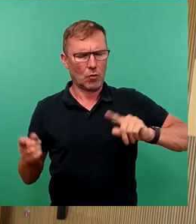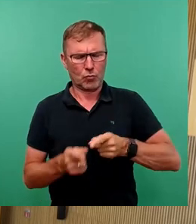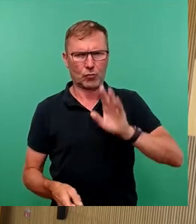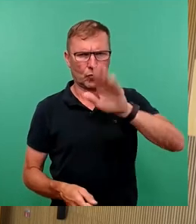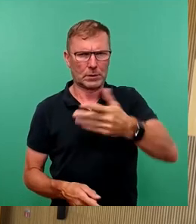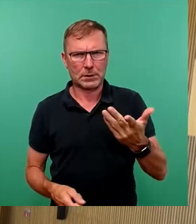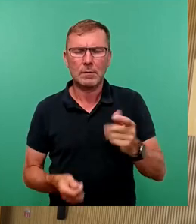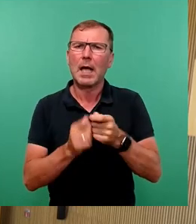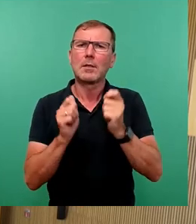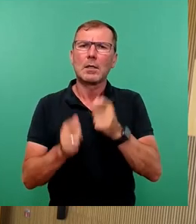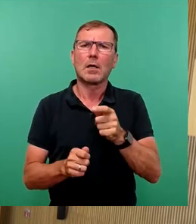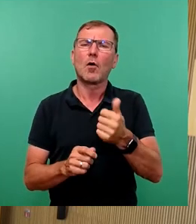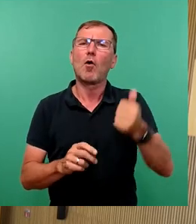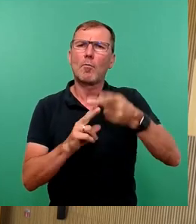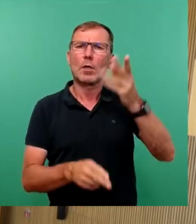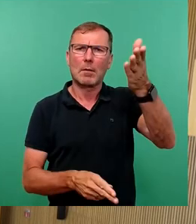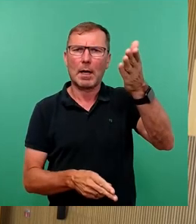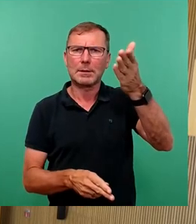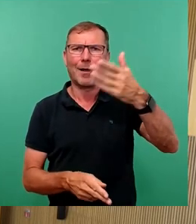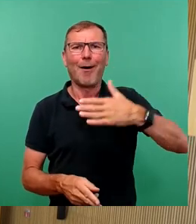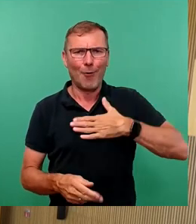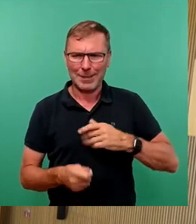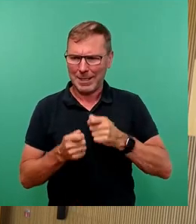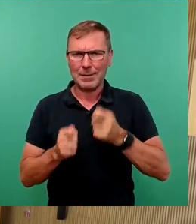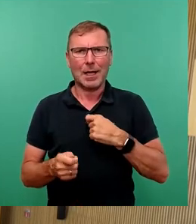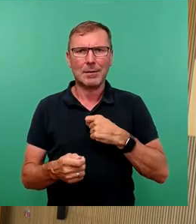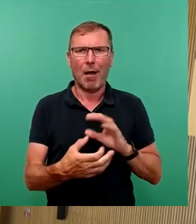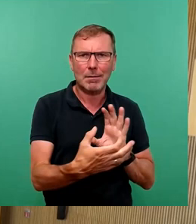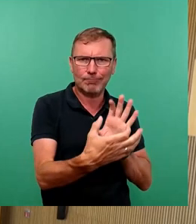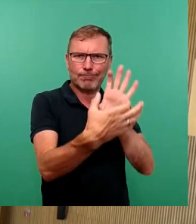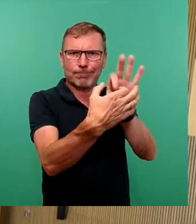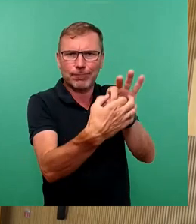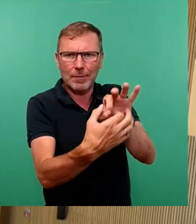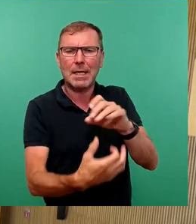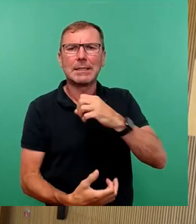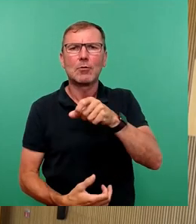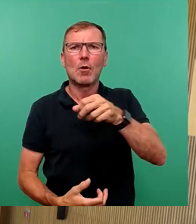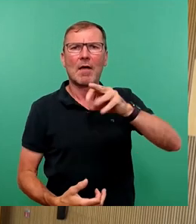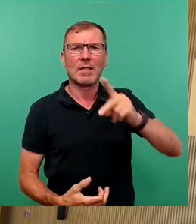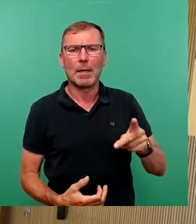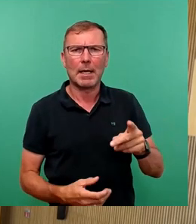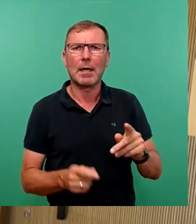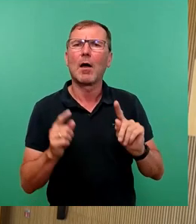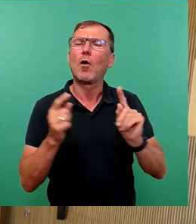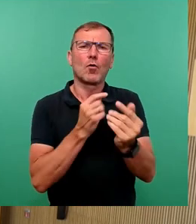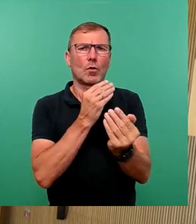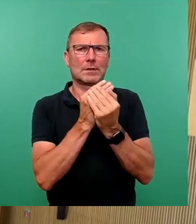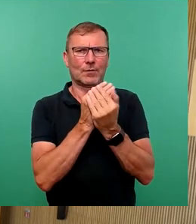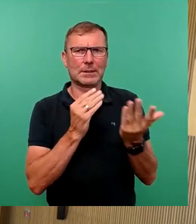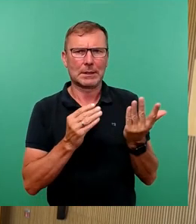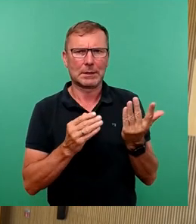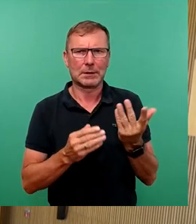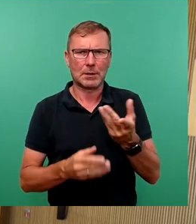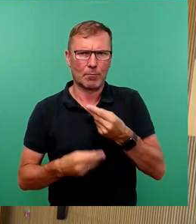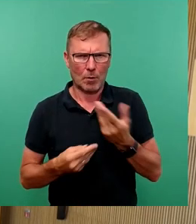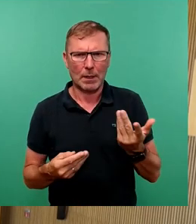auch der Änderungsantrag des Oberbürgermeisters, auf den sich unser Änderungsantrag von der CDU und der FDP bezieht, ja recht kurzfristig auch dann letztendlich erreicht hat.